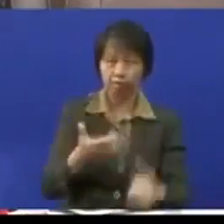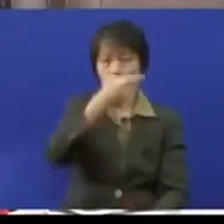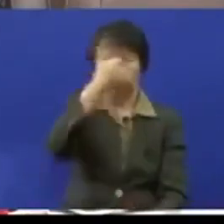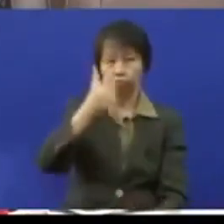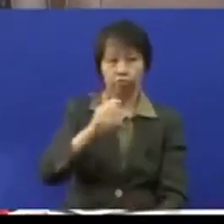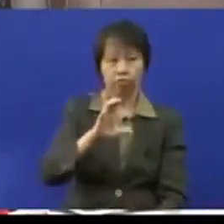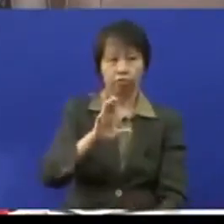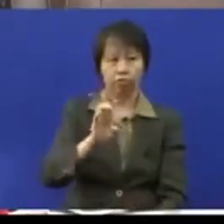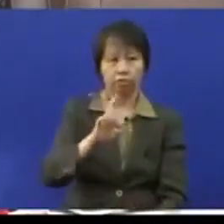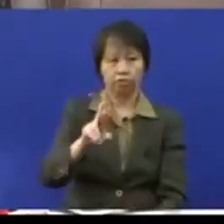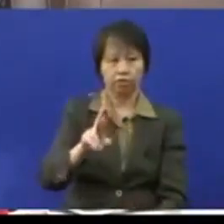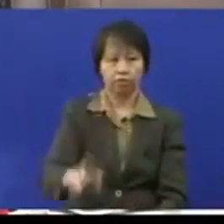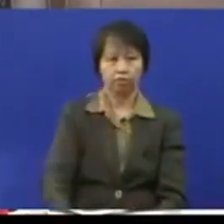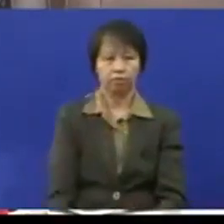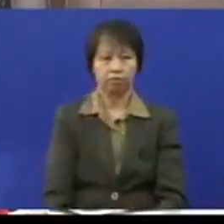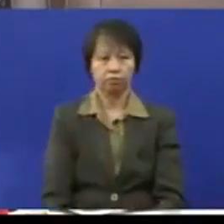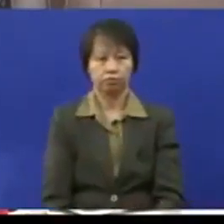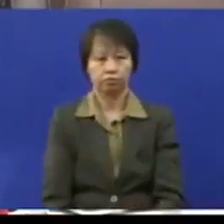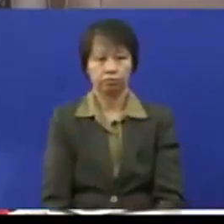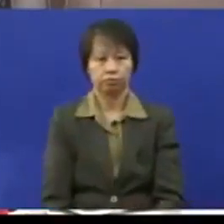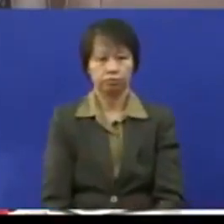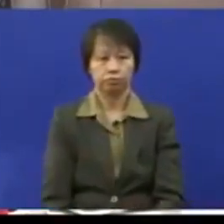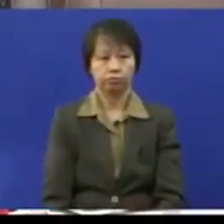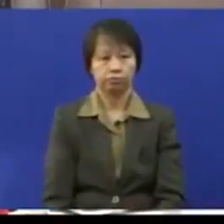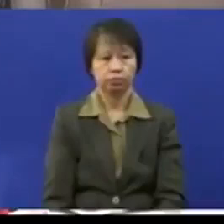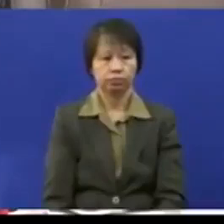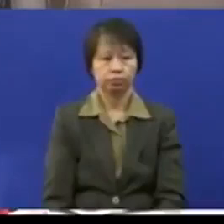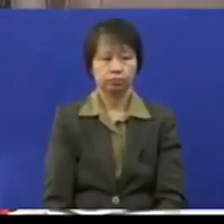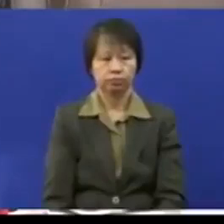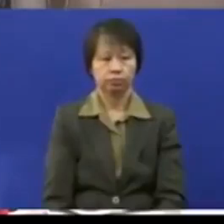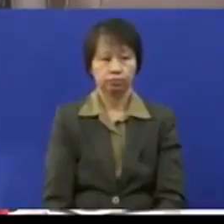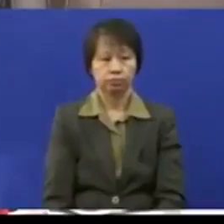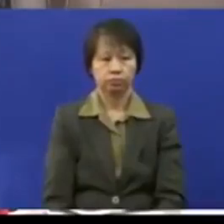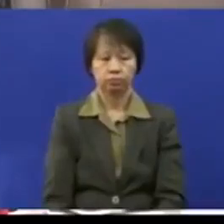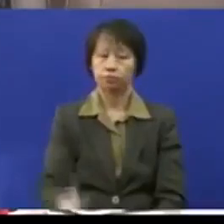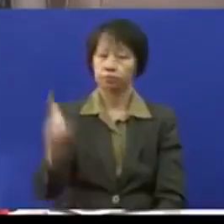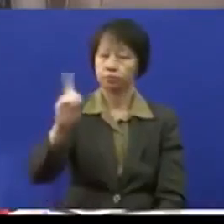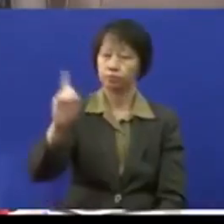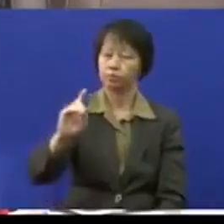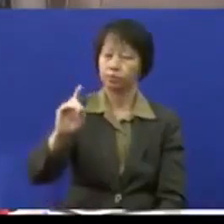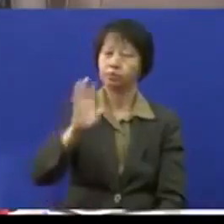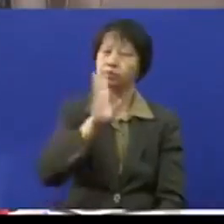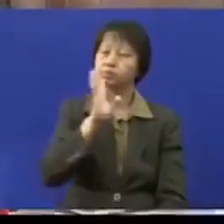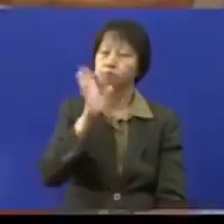sejauh. Damansara Utama saya betul-betul perlukan Damansara Utama ringkaskan. Ya.